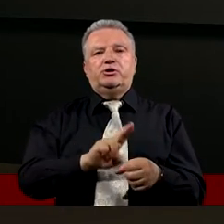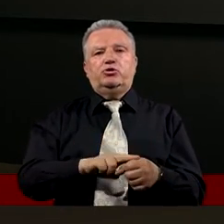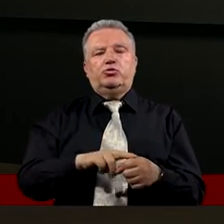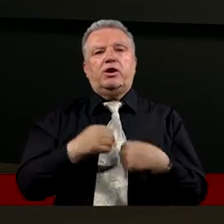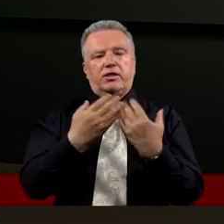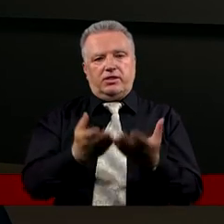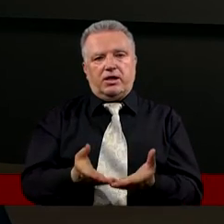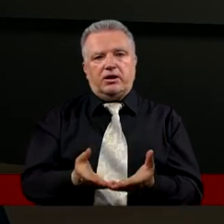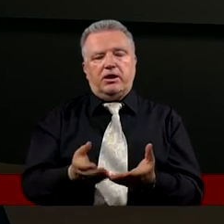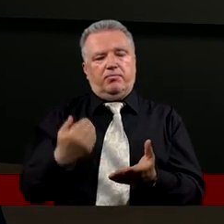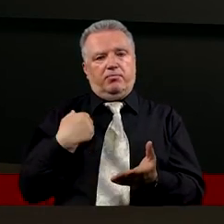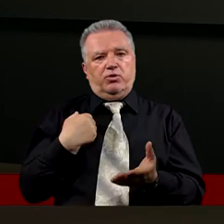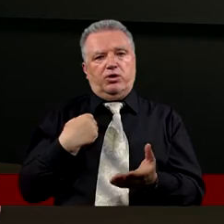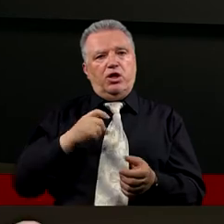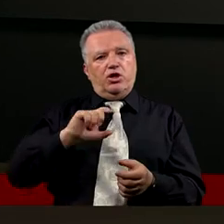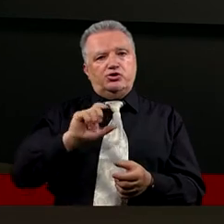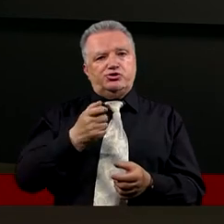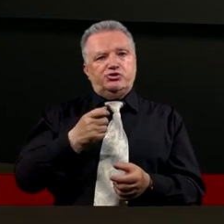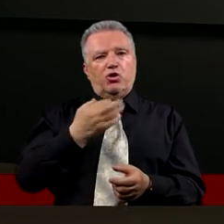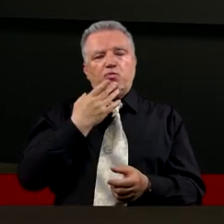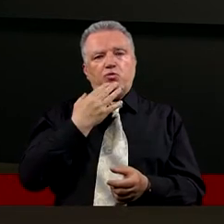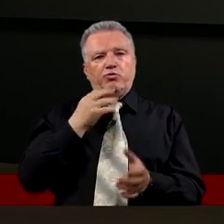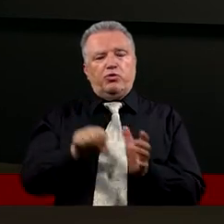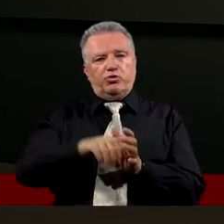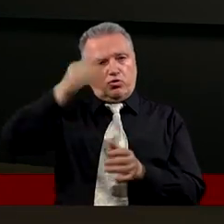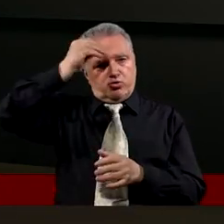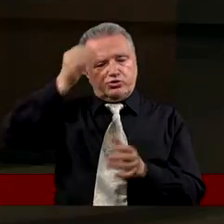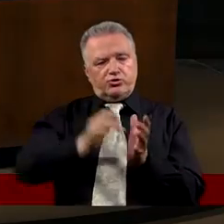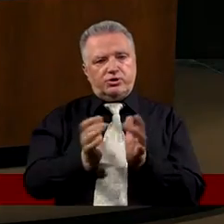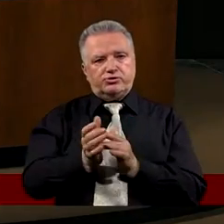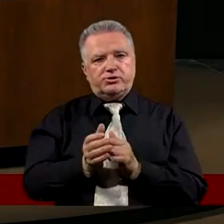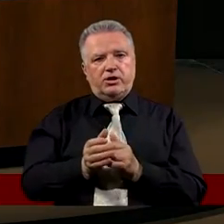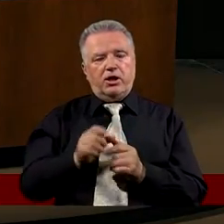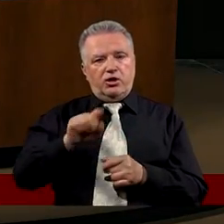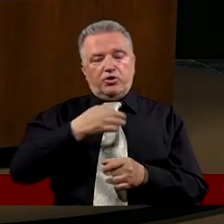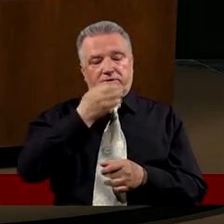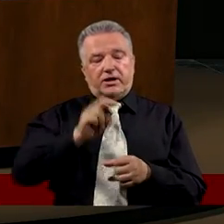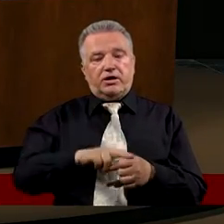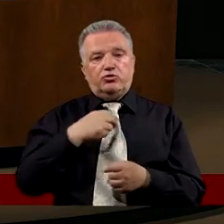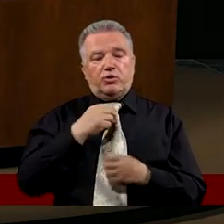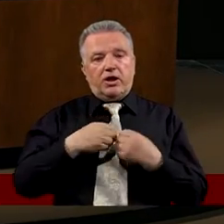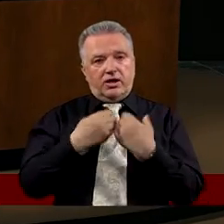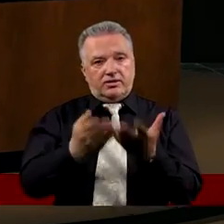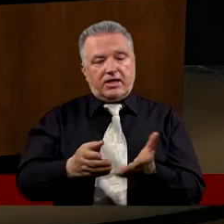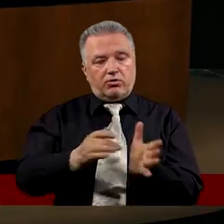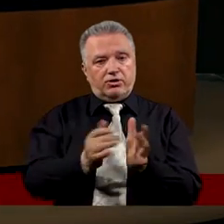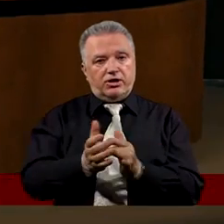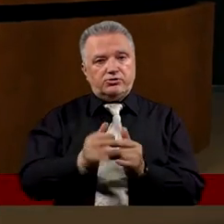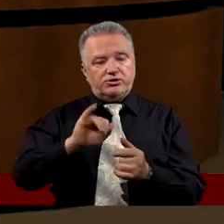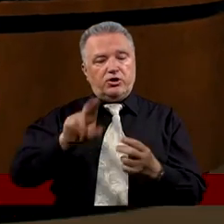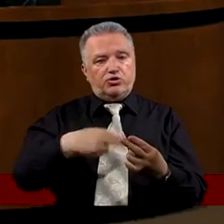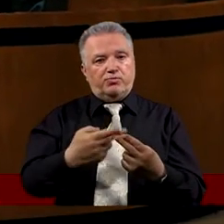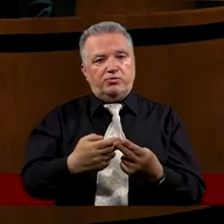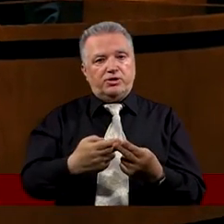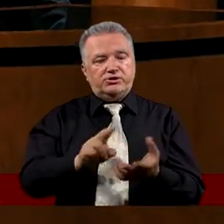zostały udzielone Co uzmysławiają uczniom Chrystusa? To pytanie, które zadał Pan Jezus I odpowiedzi,